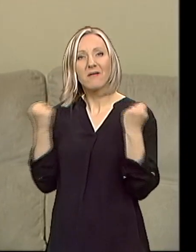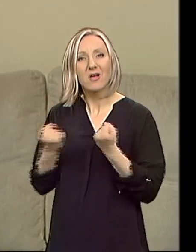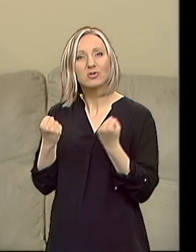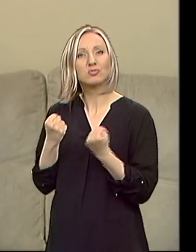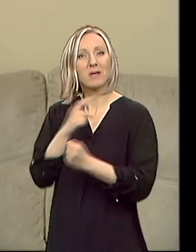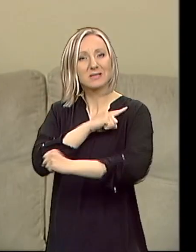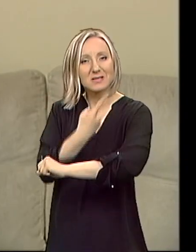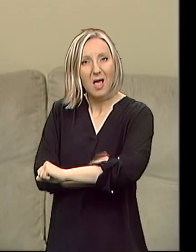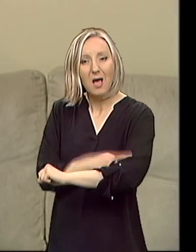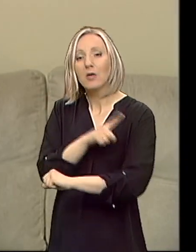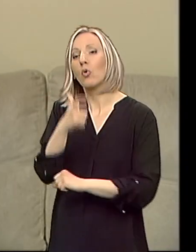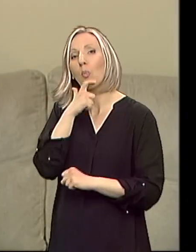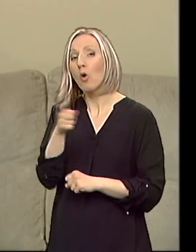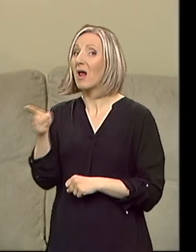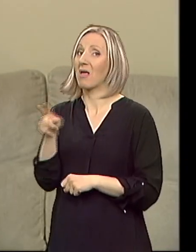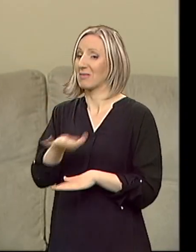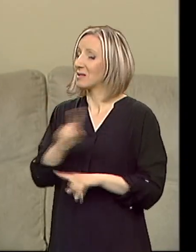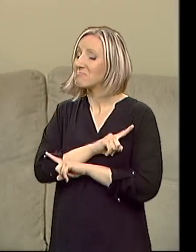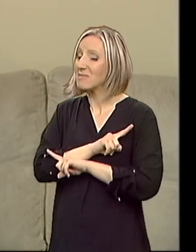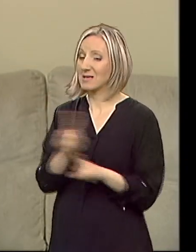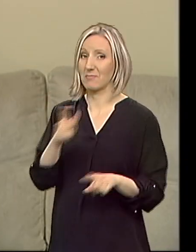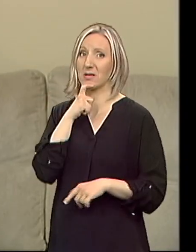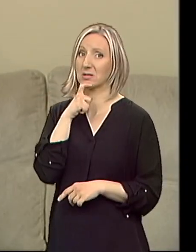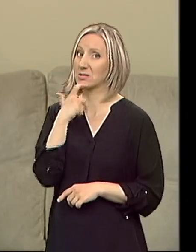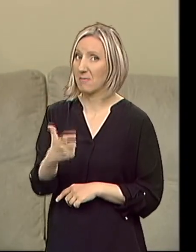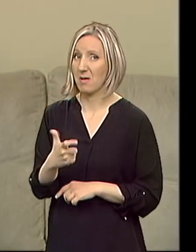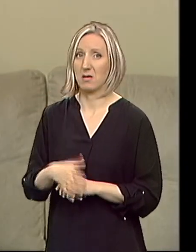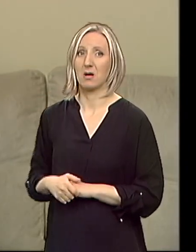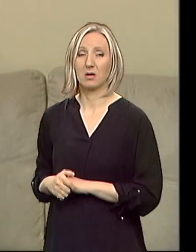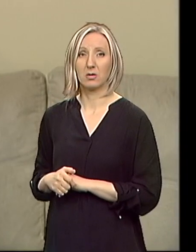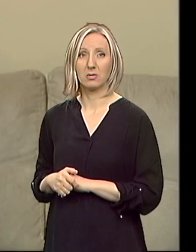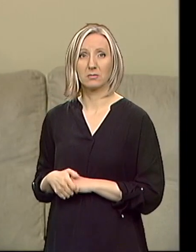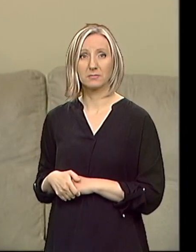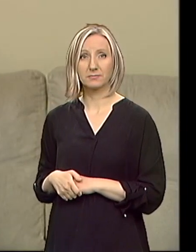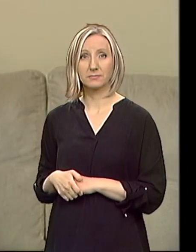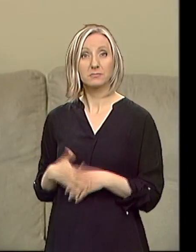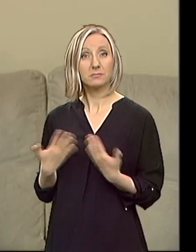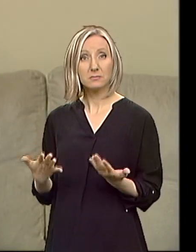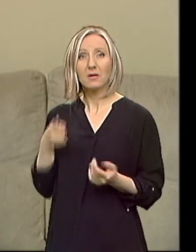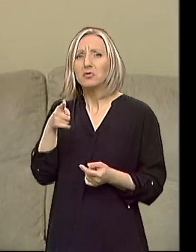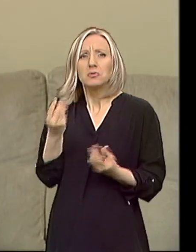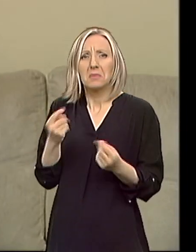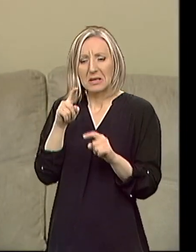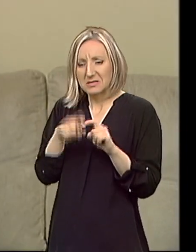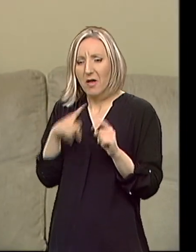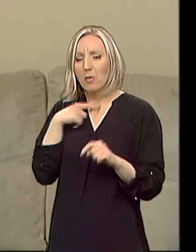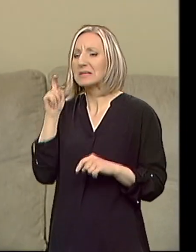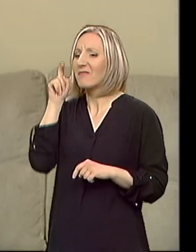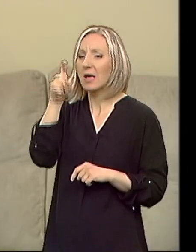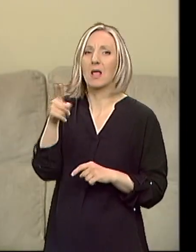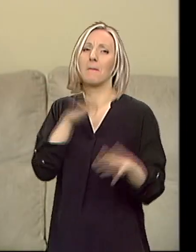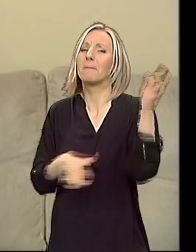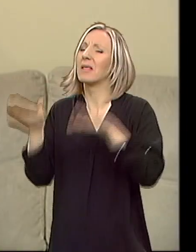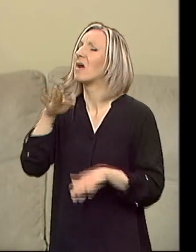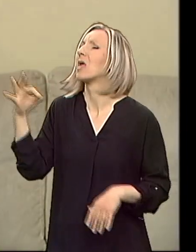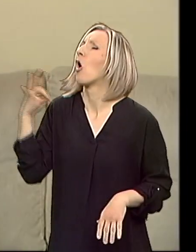umora, opošto oni nesmiju da se zamaraju. Tako da to su neke stvari koje mi svakodnevno plivanje